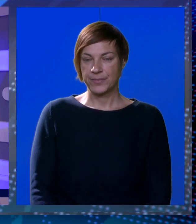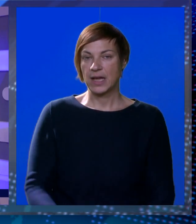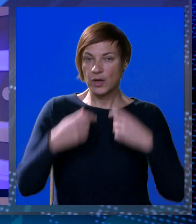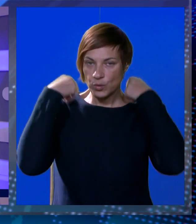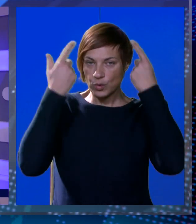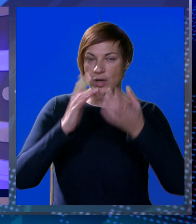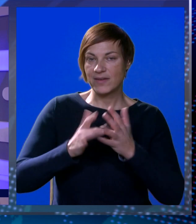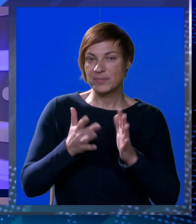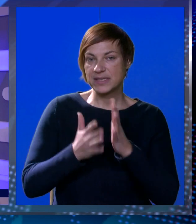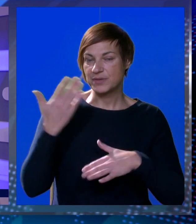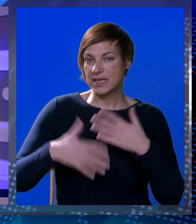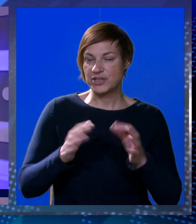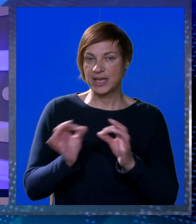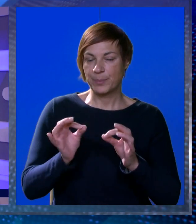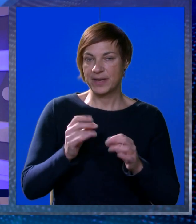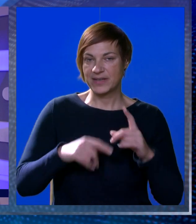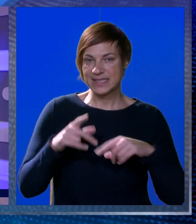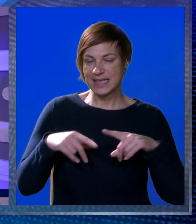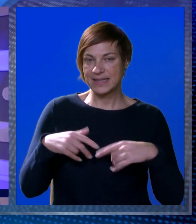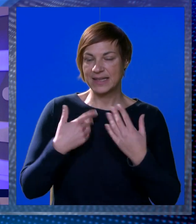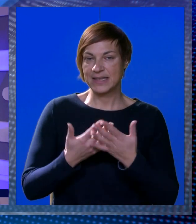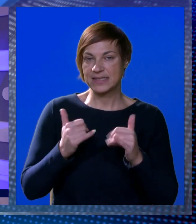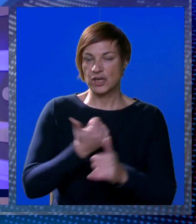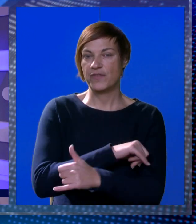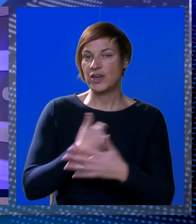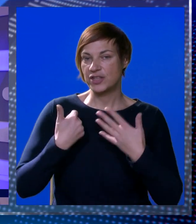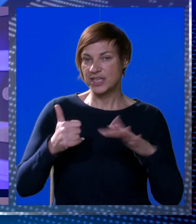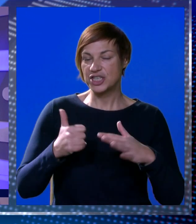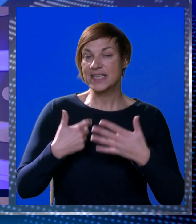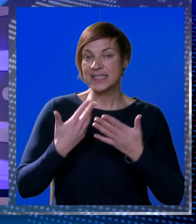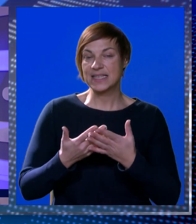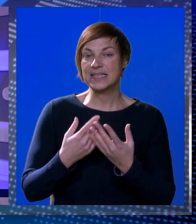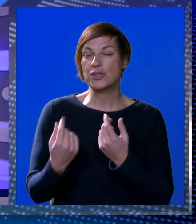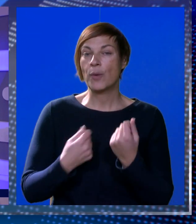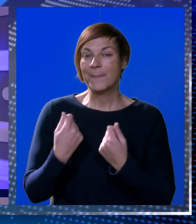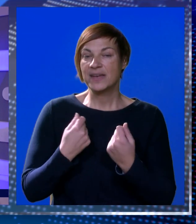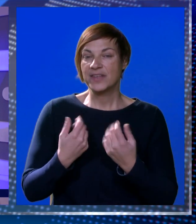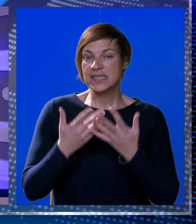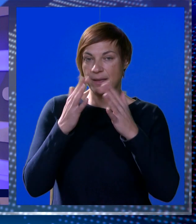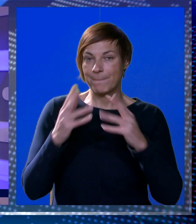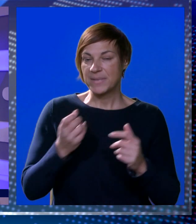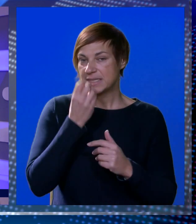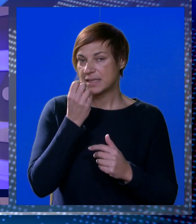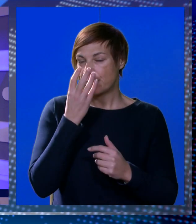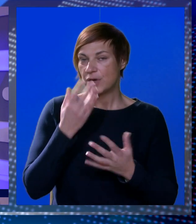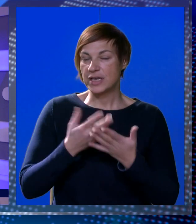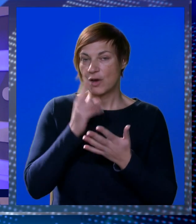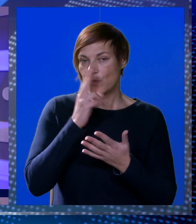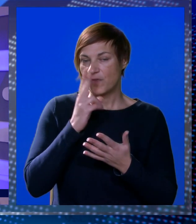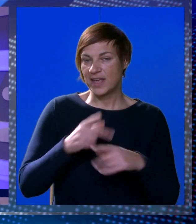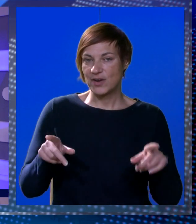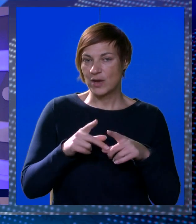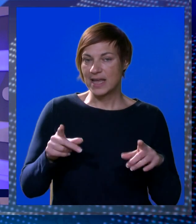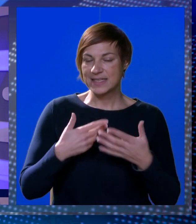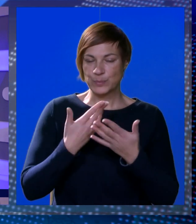U Konavljima je sve u znaku završnih priprema za tradicionalnu. Ove godine 16. u poredu manifestaciju Mirisi Božića uz menestru